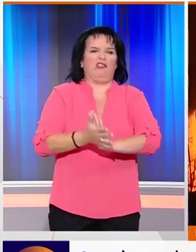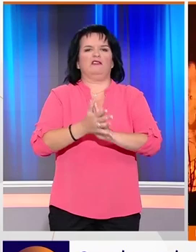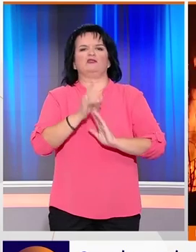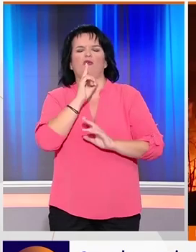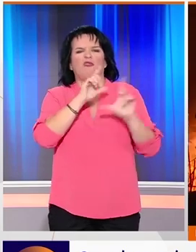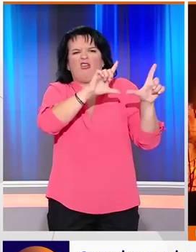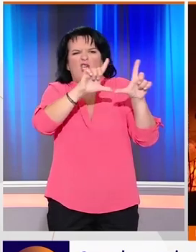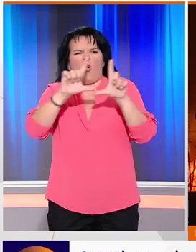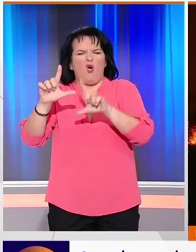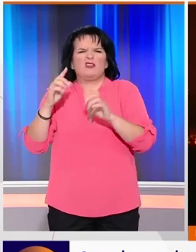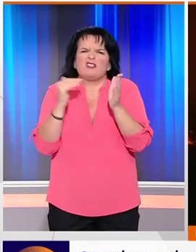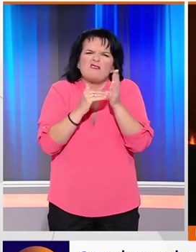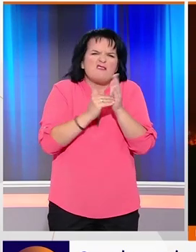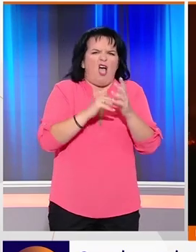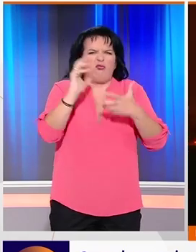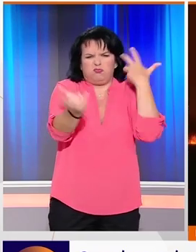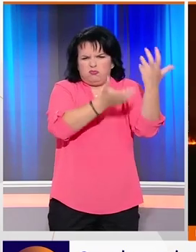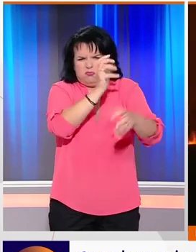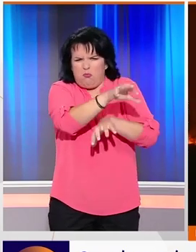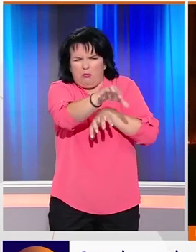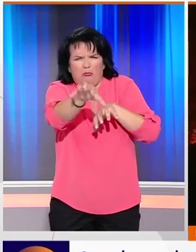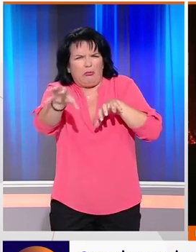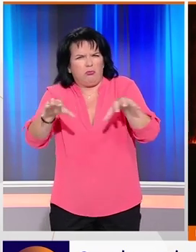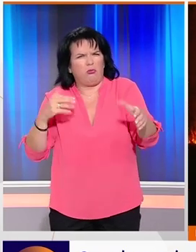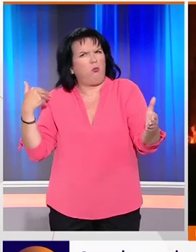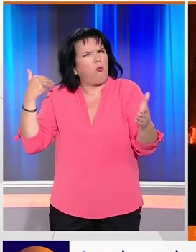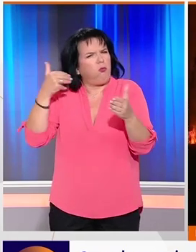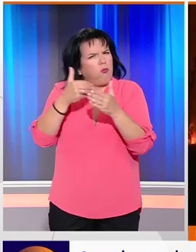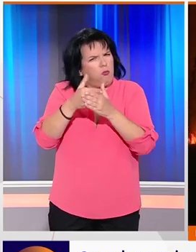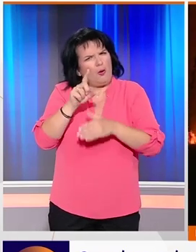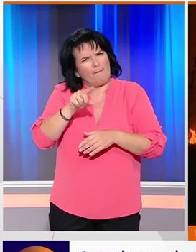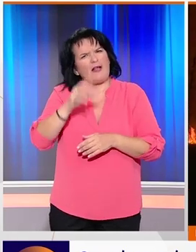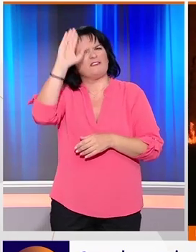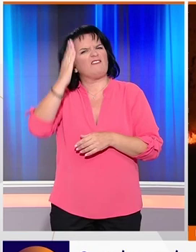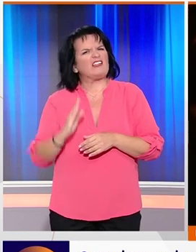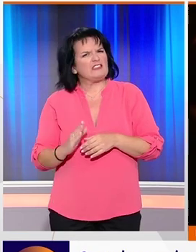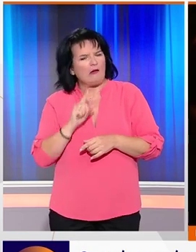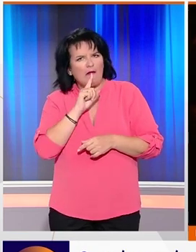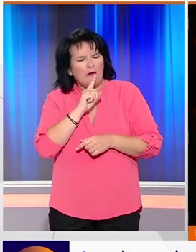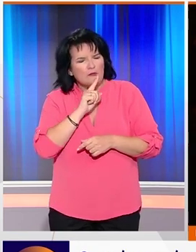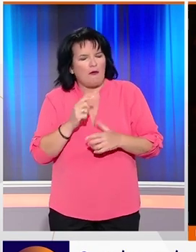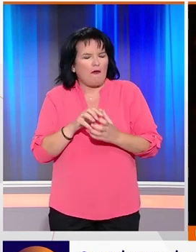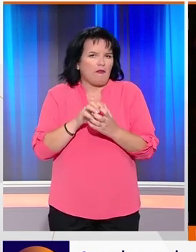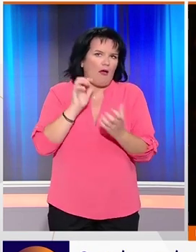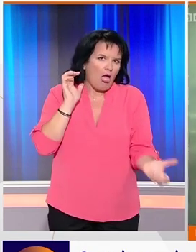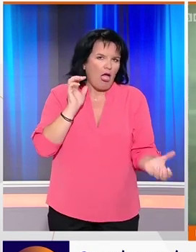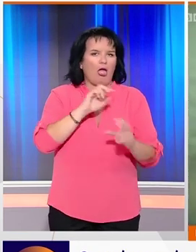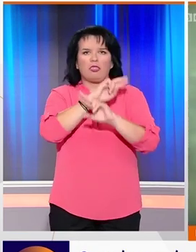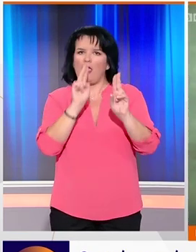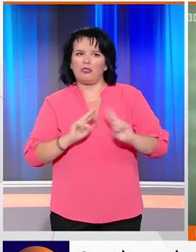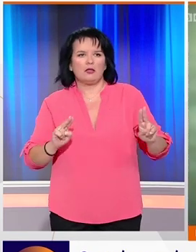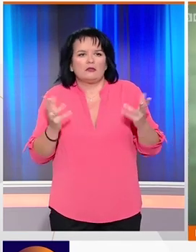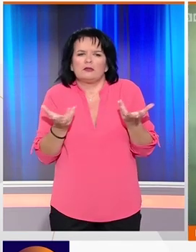Οι εικόνες από τις εκατοντάδες νέες πυρικαγιές που έχουν ξεσπάσει τα τελευταία 24 ώρα στην Βραζιλία έχουν αφήσει άφωνη τη διεθνή κοινότητα.